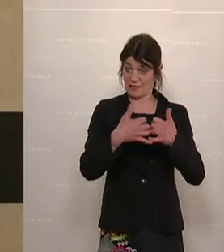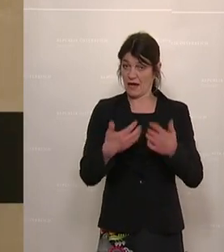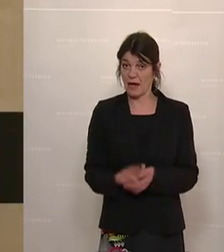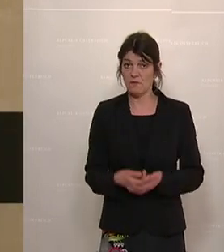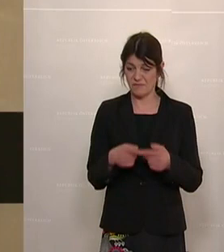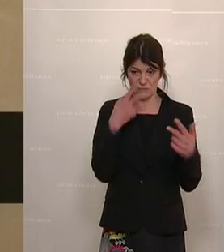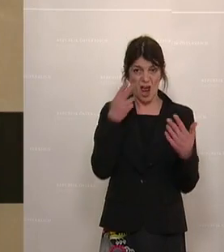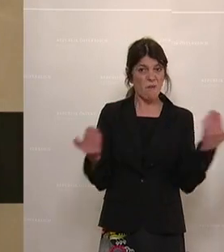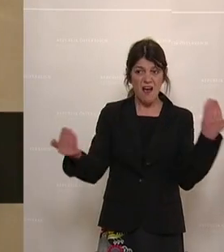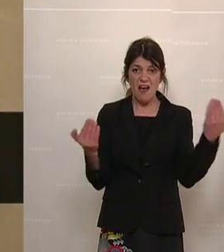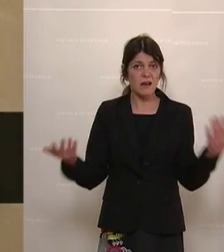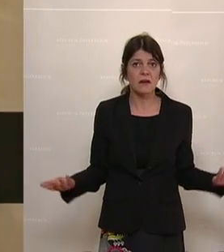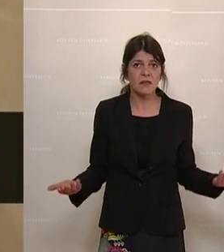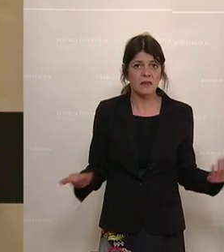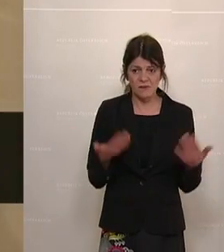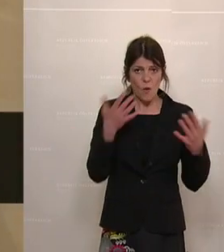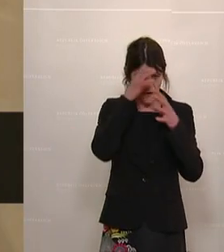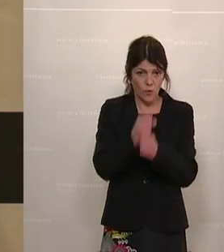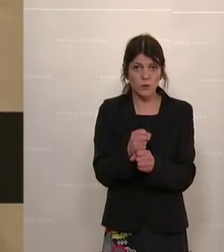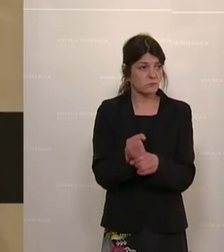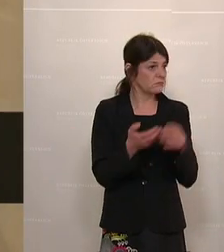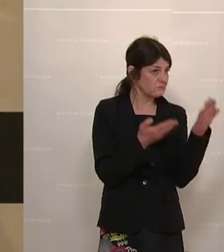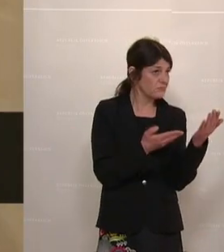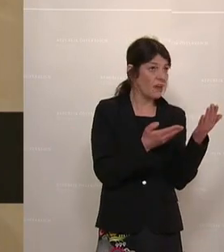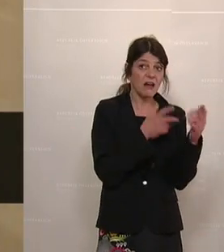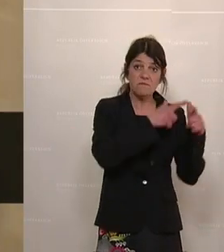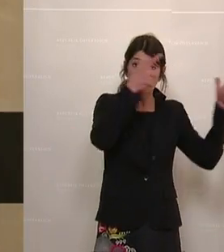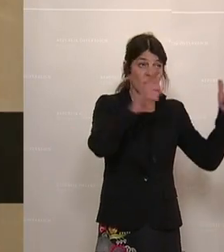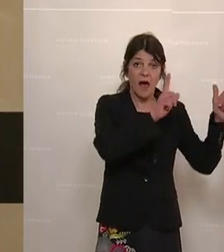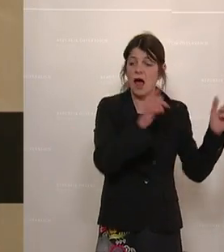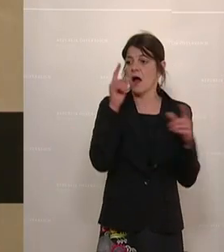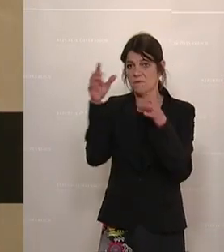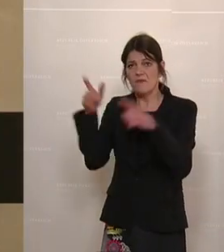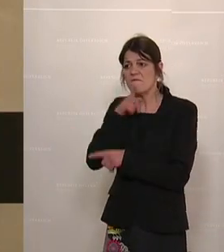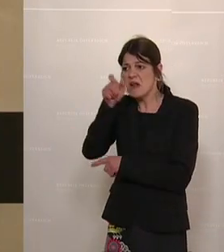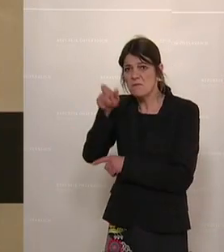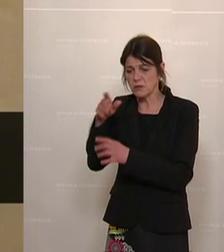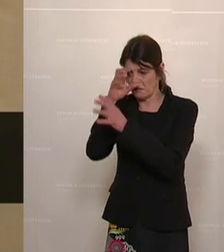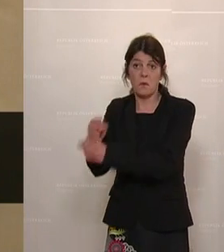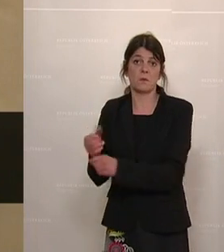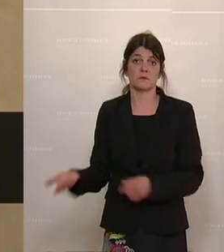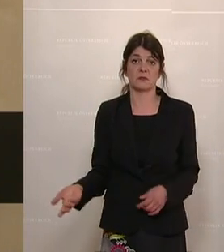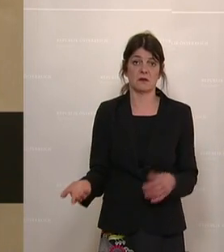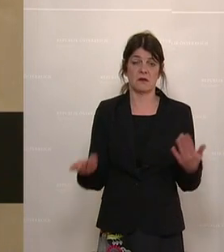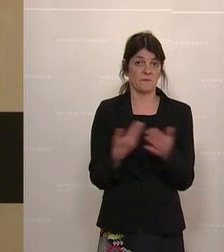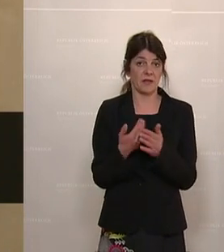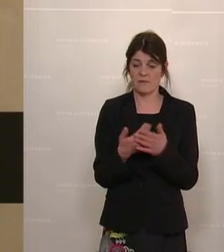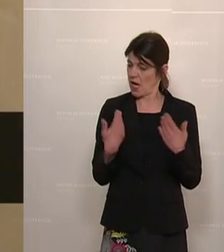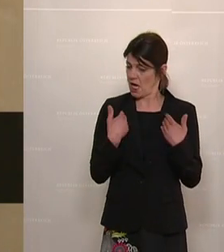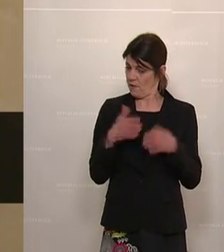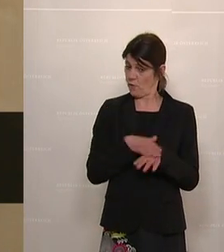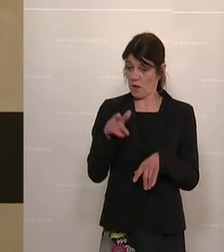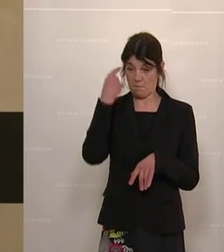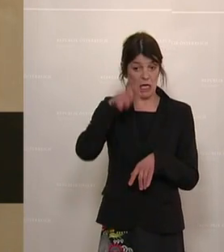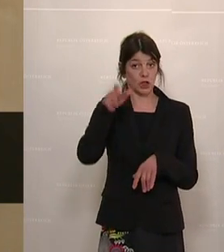Verhältnismäßigkeit und worauf legen Sie den Fokus? Auf diese wenigen Personen. Also bitte, das halte ich schon allein für die